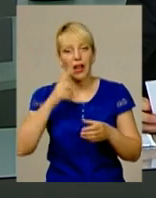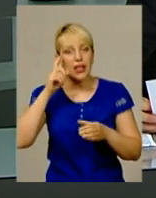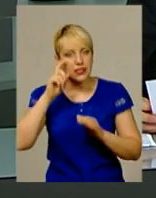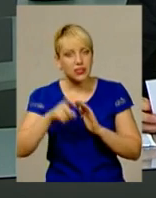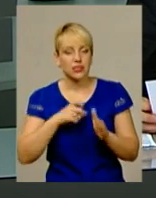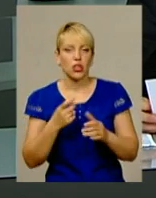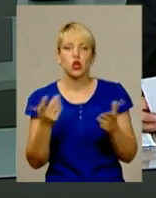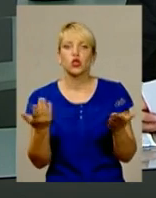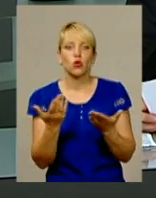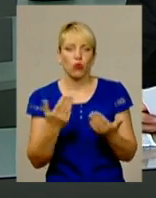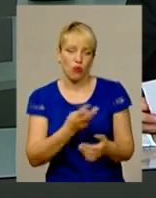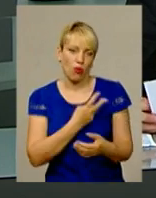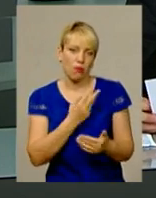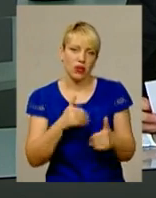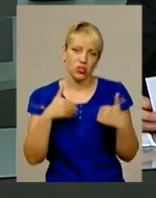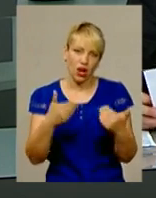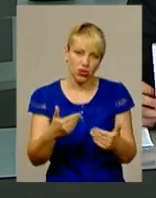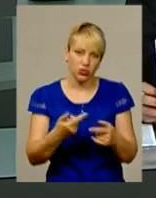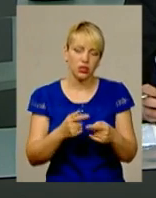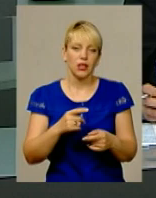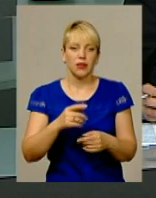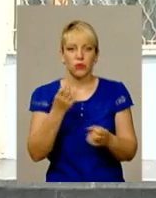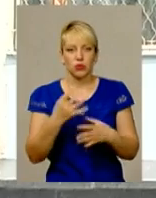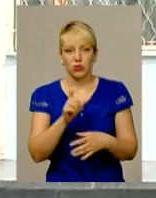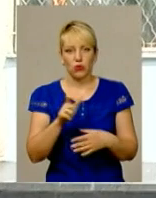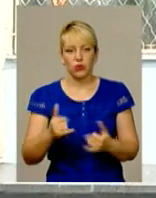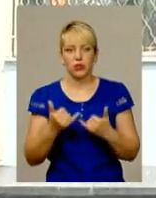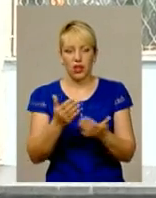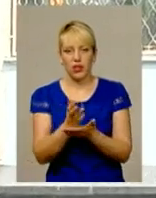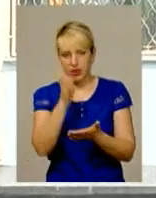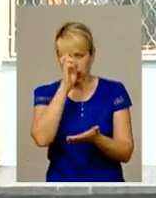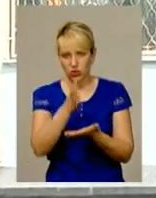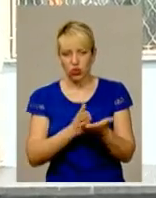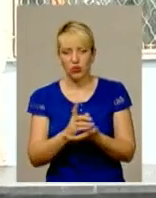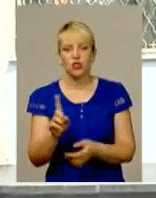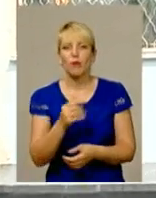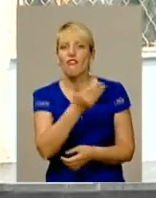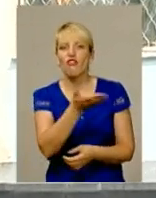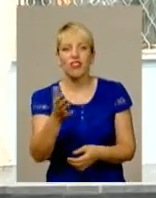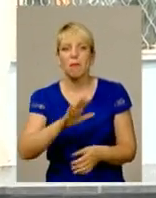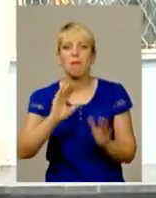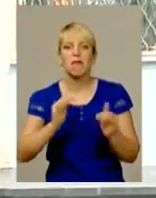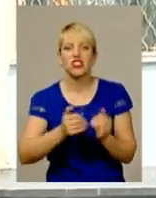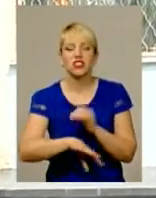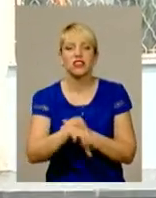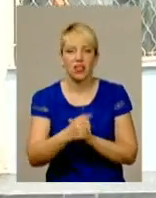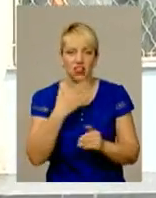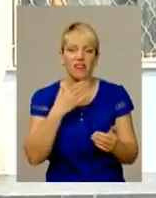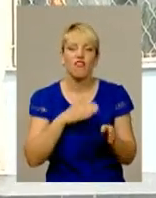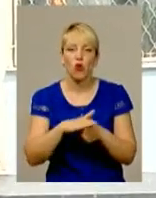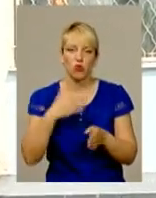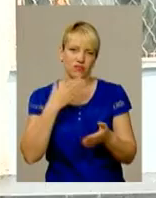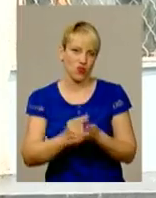бажають держслужбовцям пересічні краяни. Щоб не менше крали і виконували свої обов'язки.